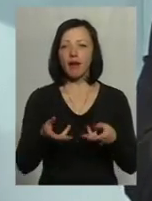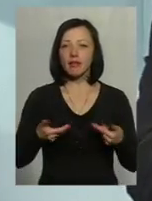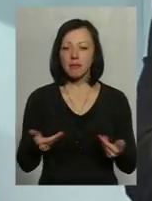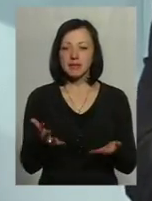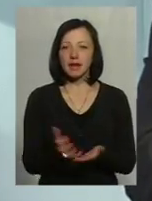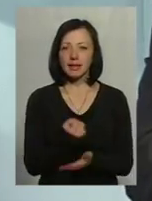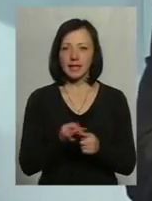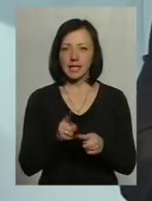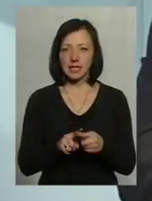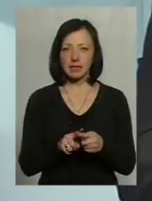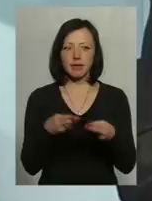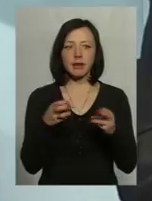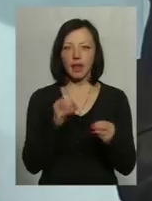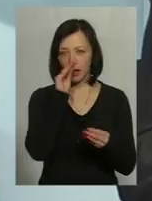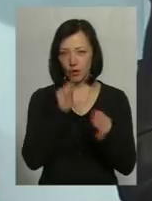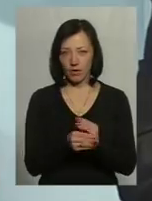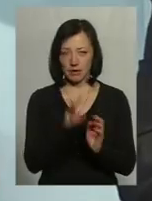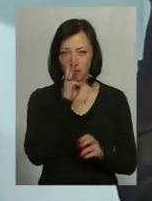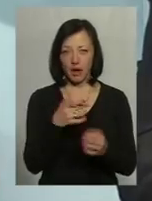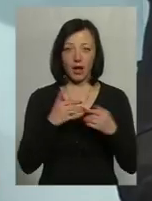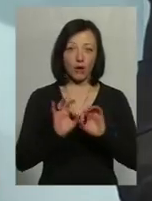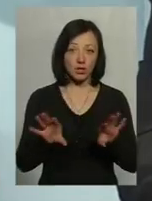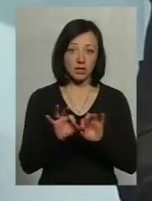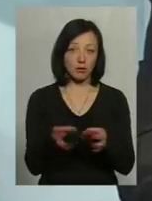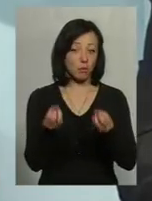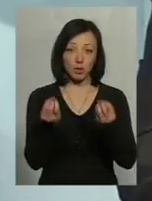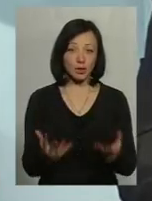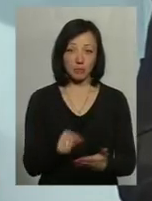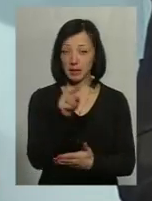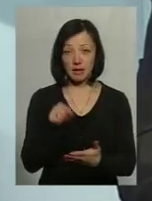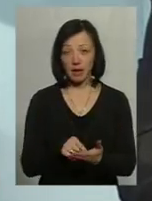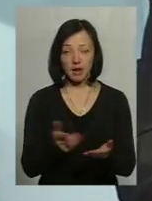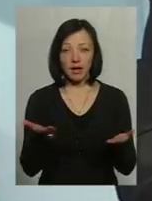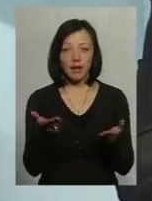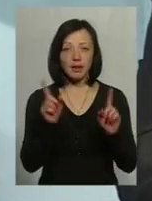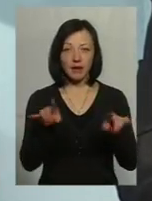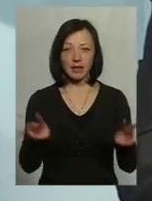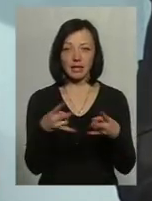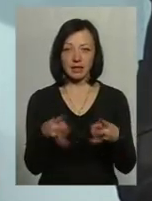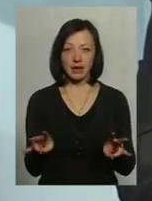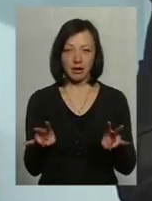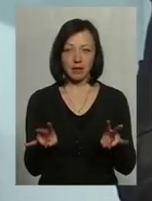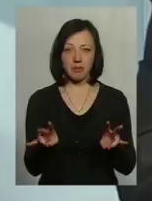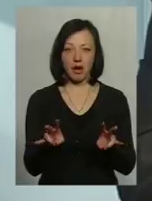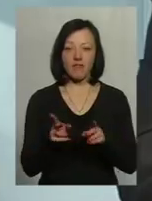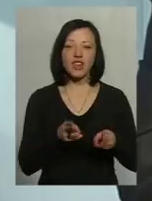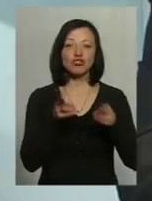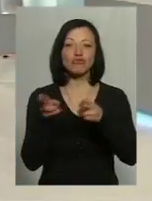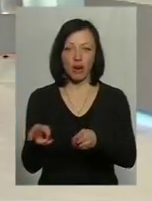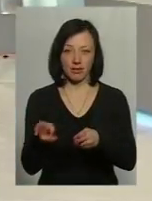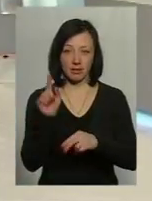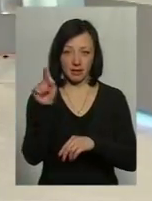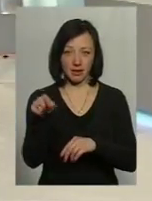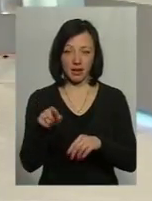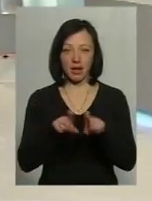знайти, як нам знайти деться нього зарплата. І от розказуєш саме про ті питання, які навіть не треба виходити на об'єкт. Абсолютно.